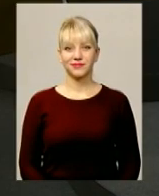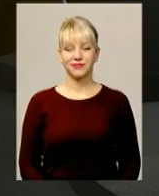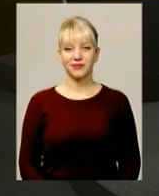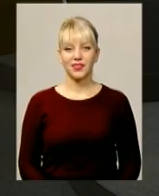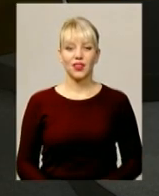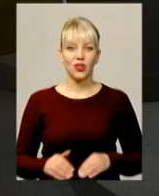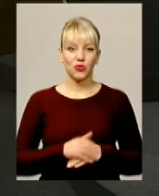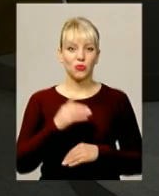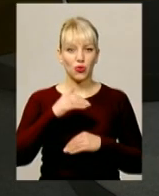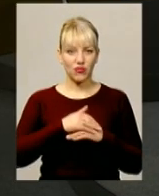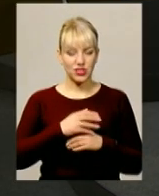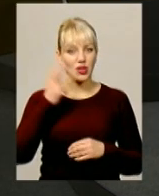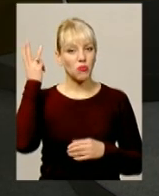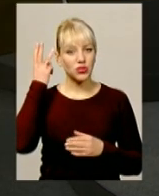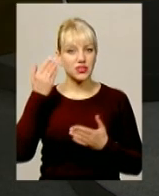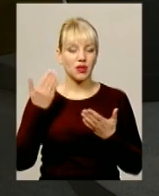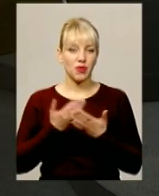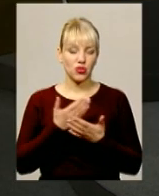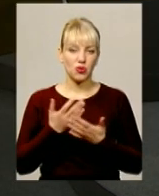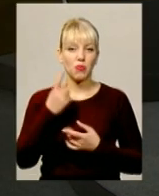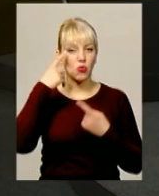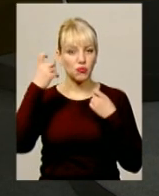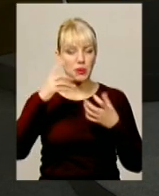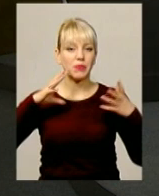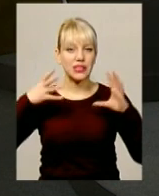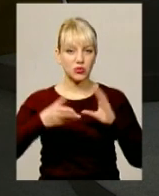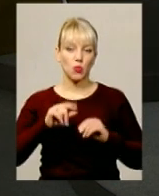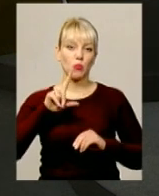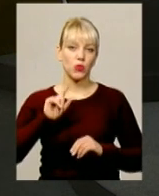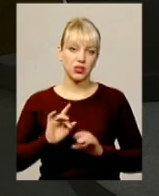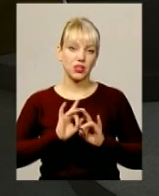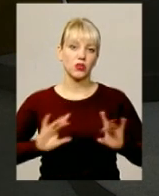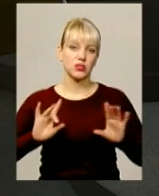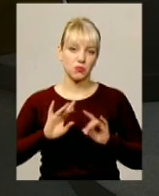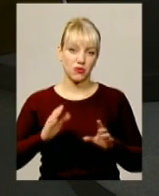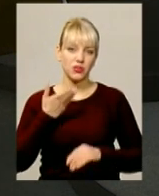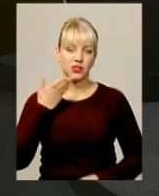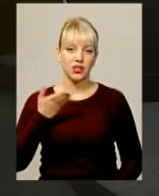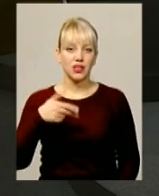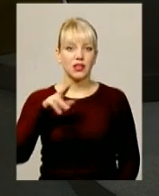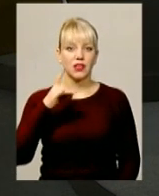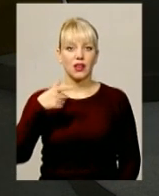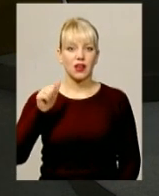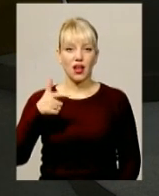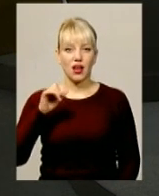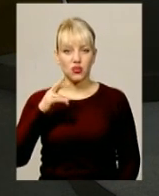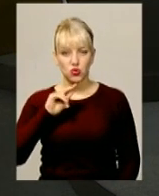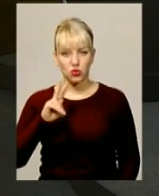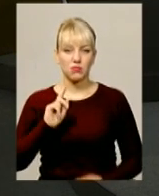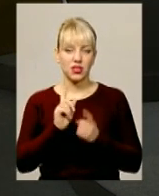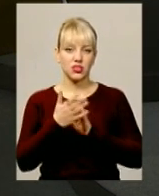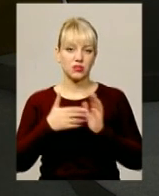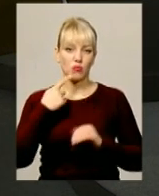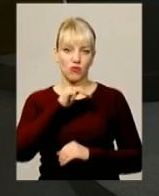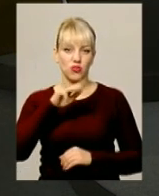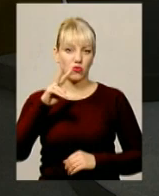Доброго вечора, в ефірі «Подільська панорама». Про інформаційні підсумки понеділка розповім вам я, Надія Драганчук, та диктор жестової мови Оксана